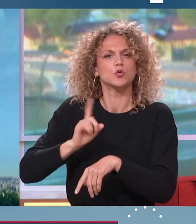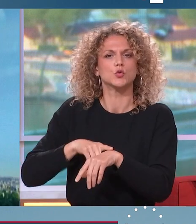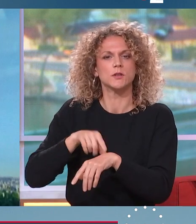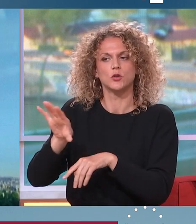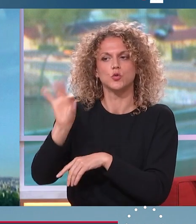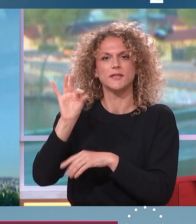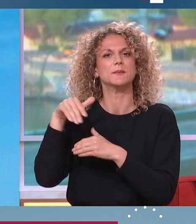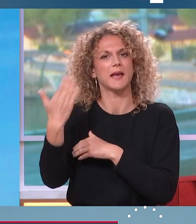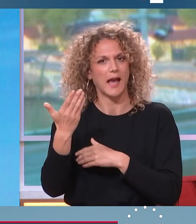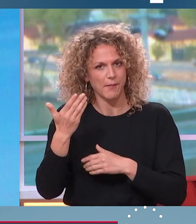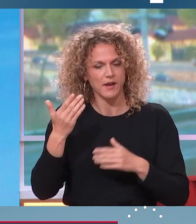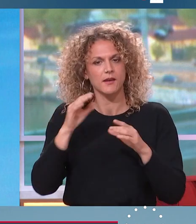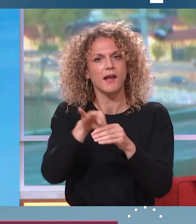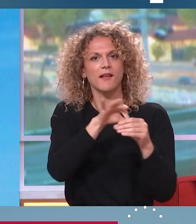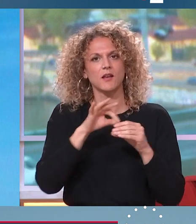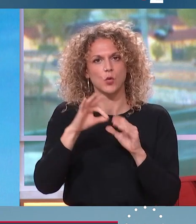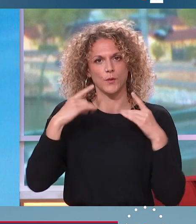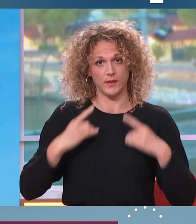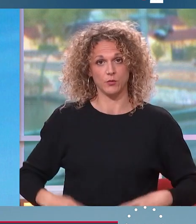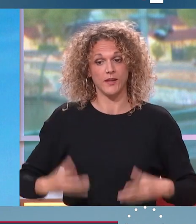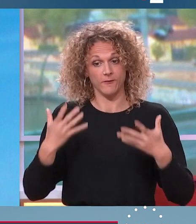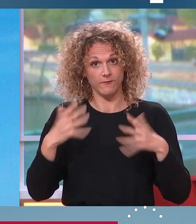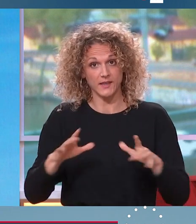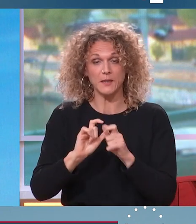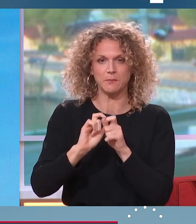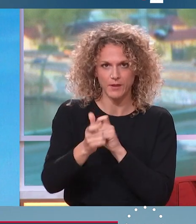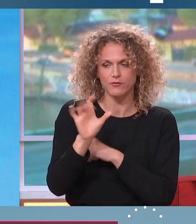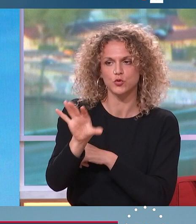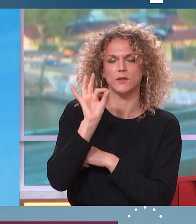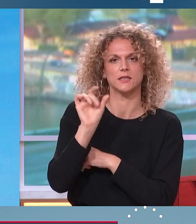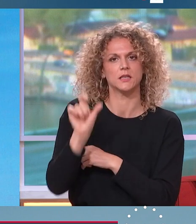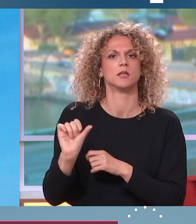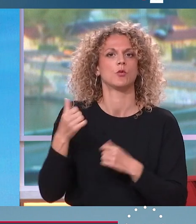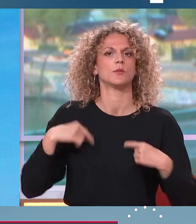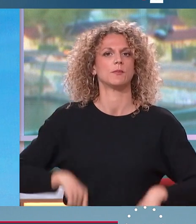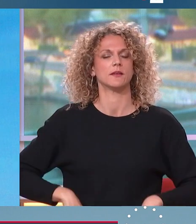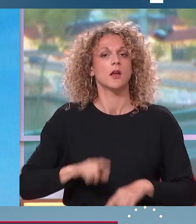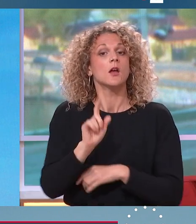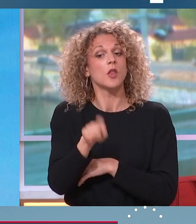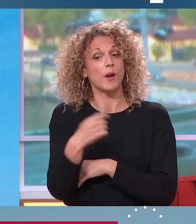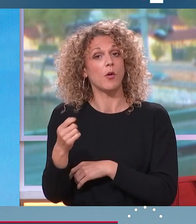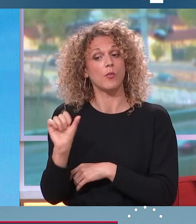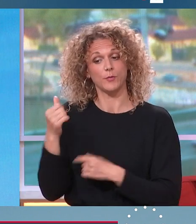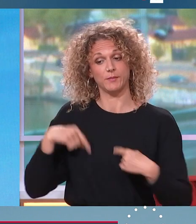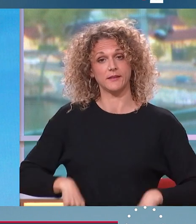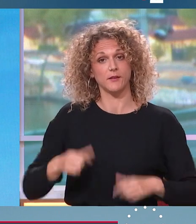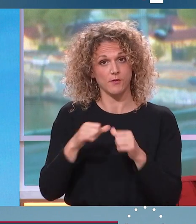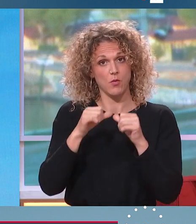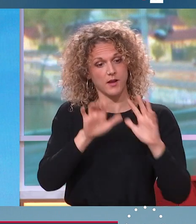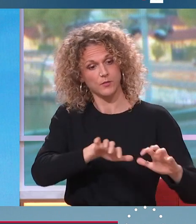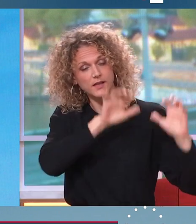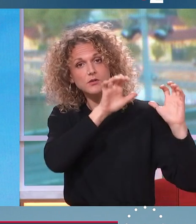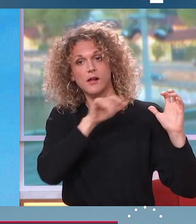la réalité, c'est qu'il y aura des élections législatives et le Premier ministre est obligé d'aller devant l'Assemblée nationale